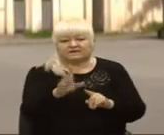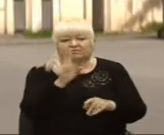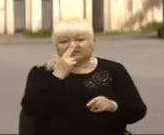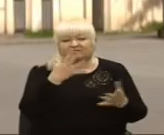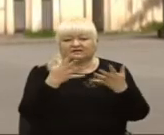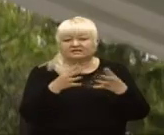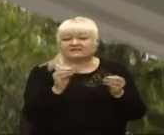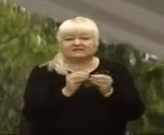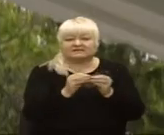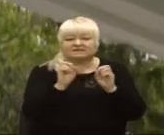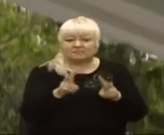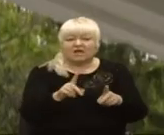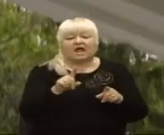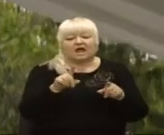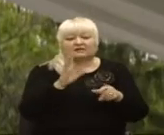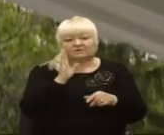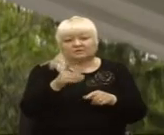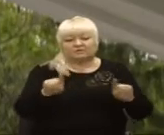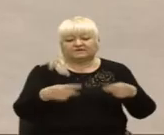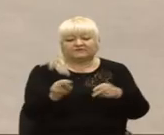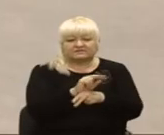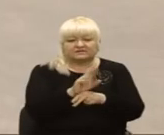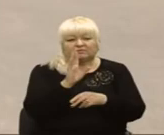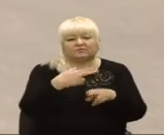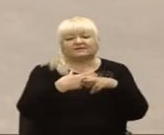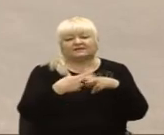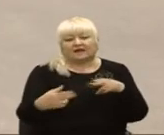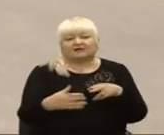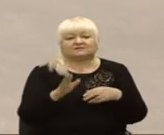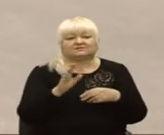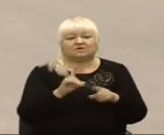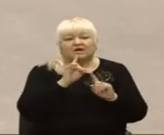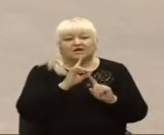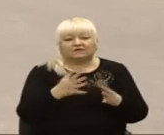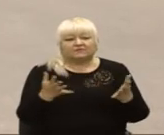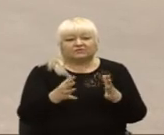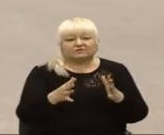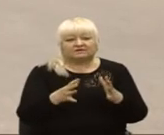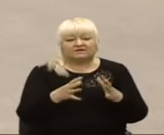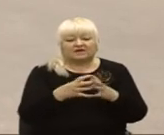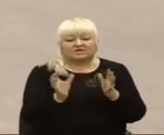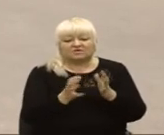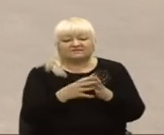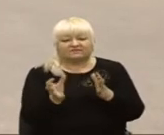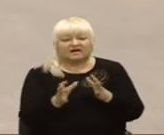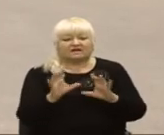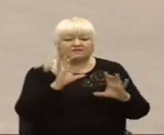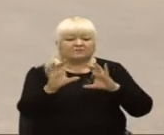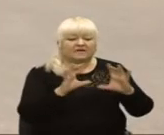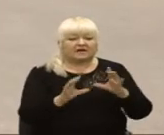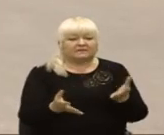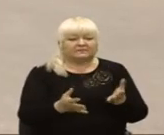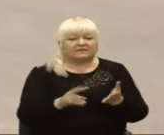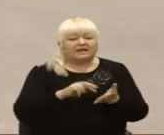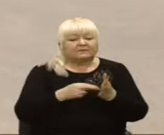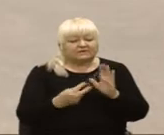так само, як ви зараз бачите, але вона буде відреставрована. Це буде якісно, не буде ніяких цих розвалів, цих всіх плям і так далі. Крім того,